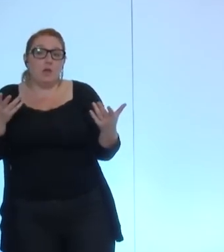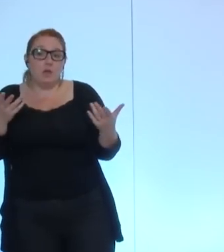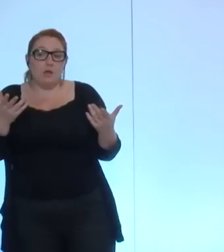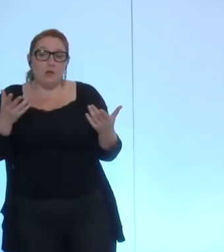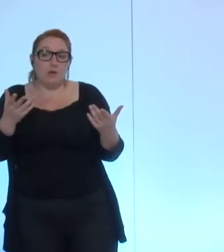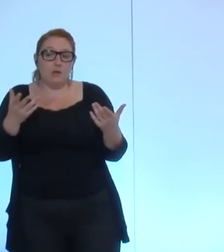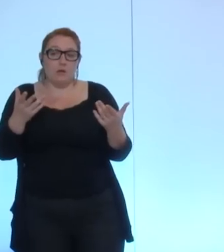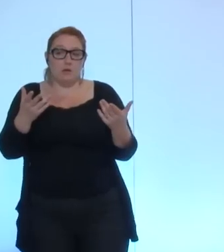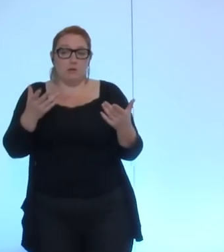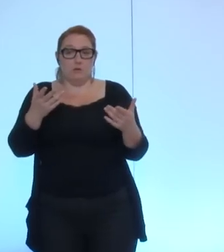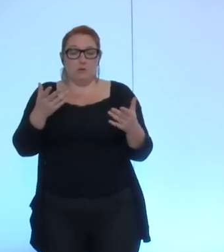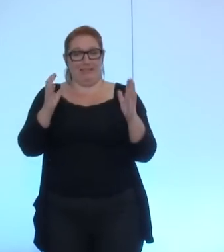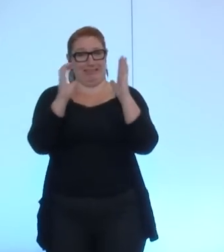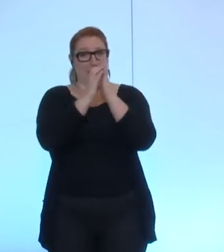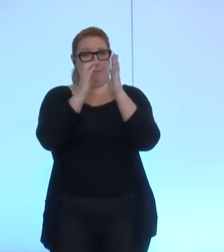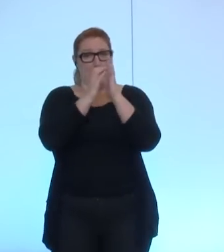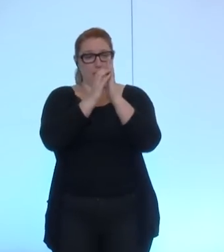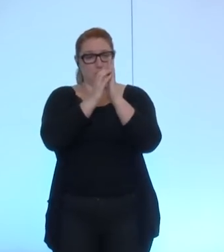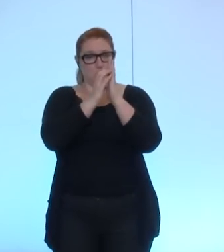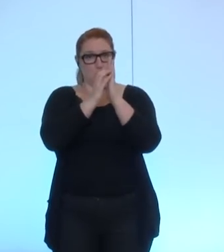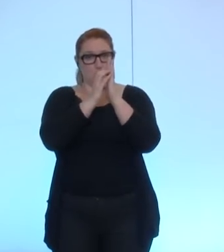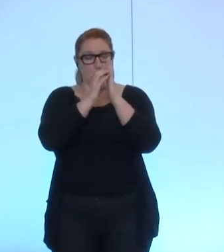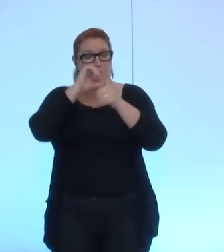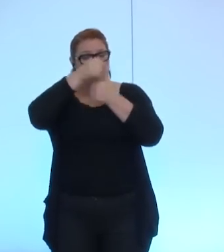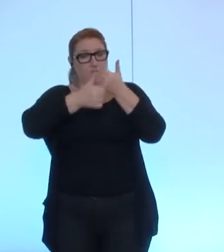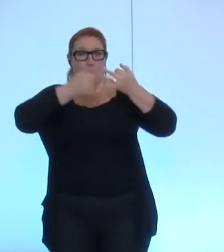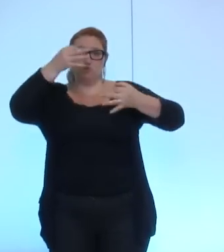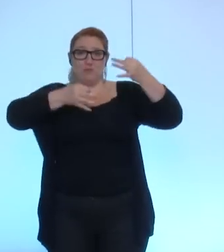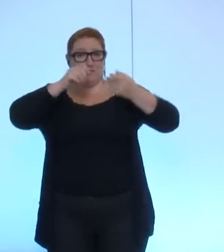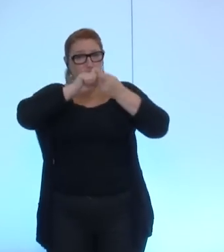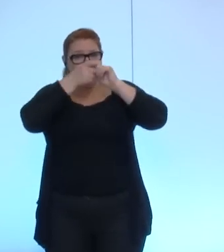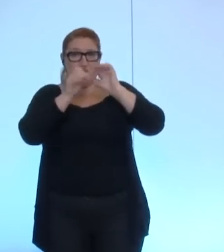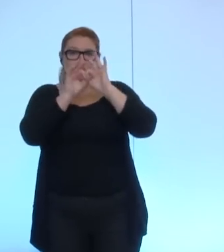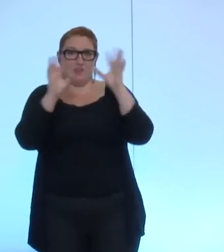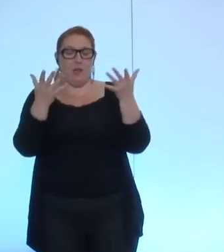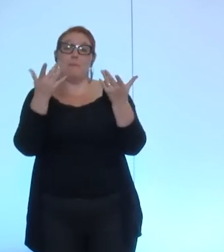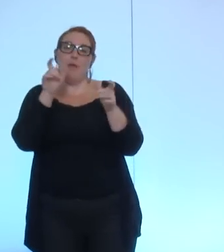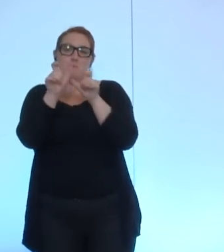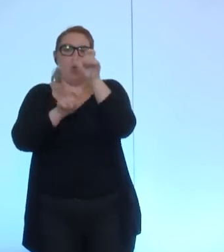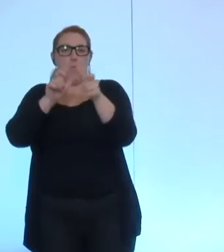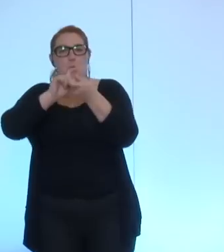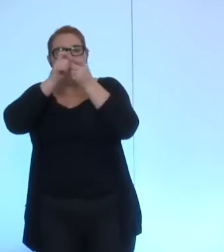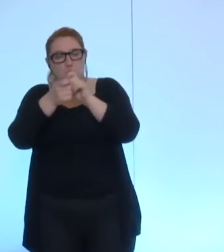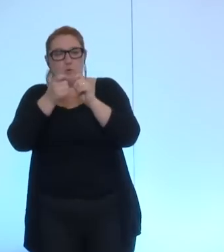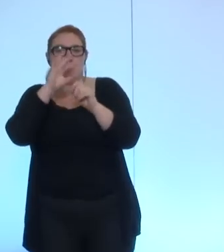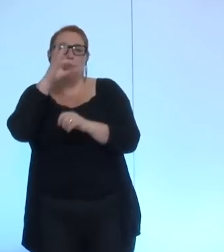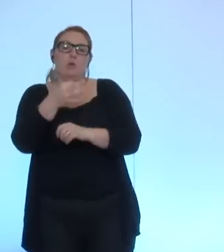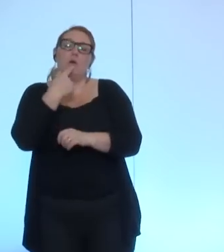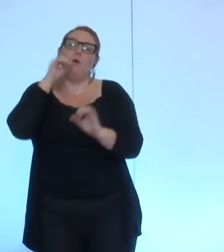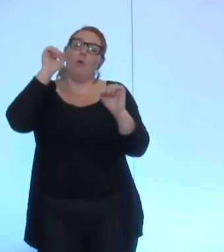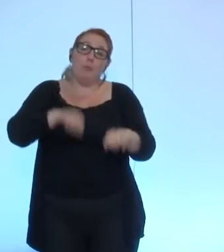juridique de la délibération mais c'est seulement l'exposé des motifs alors nous aurions pu nous lancer dans un grand travail de